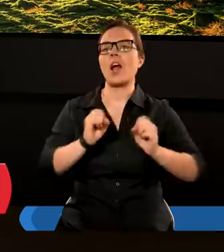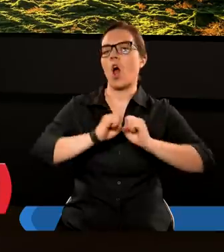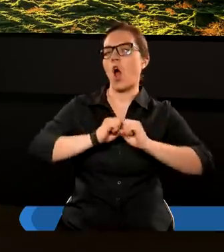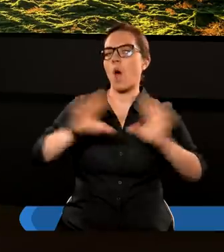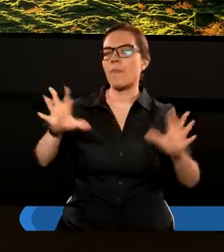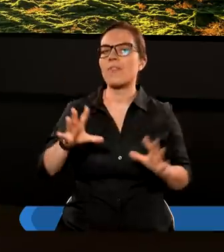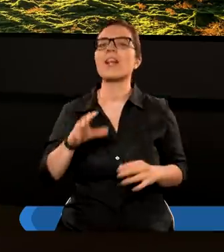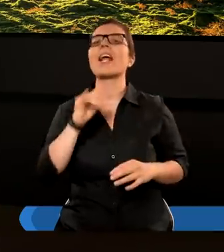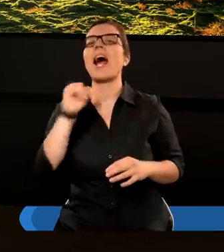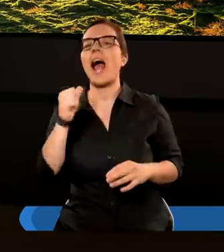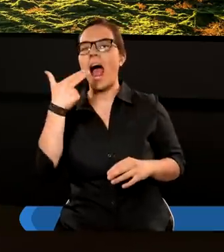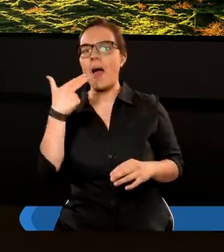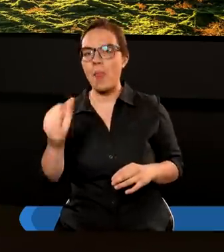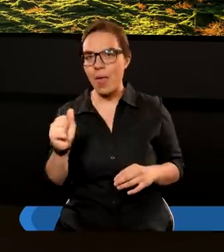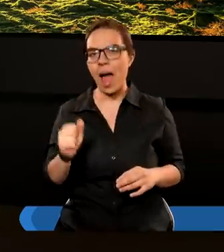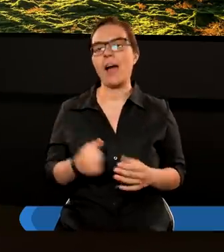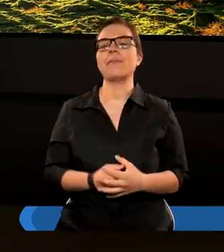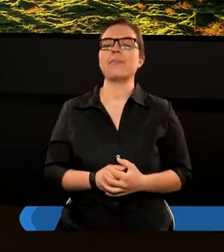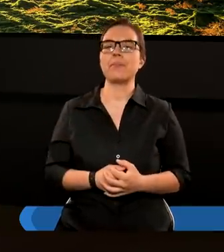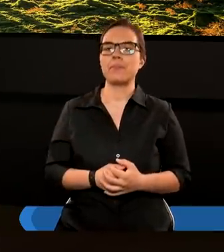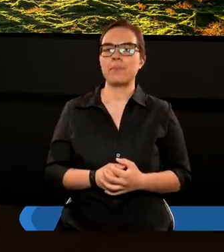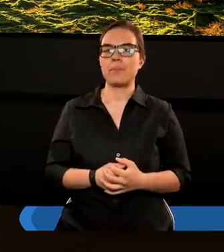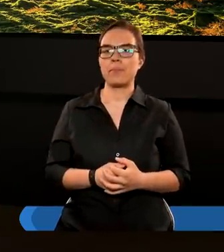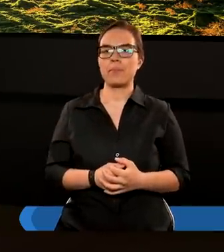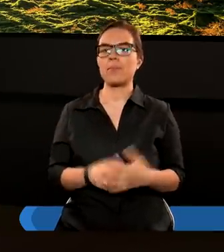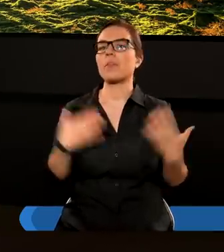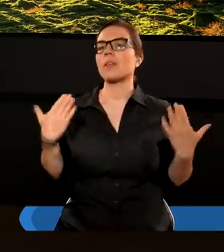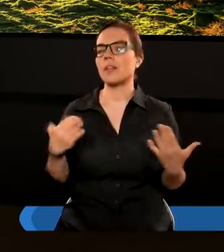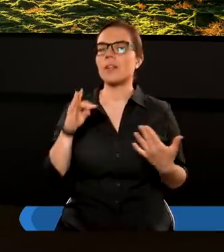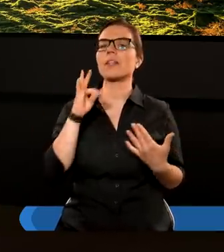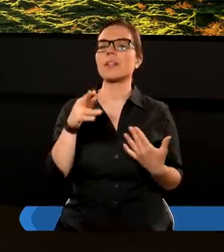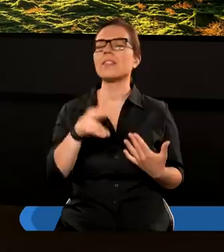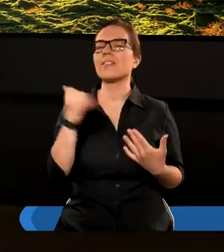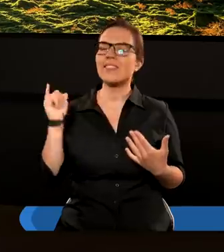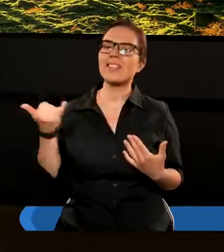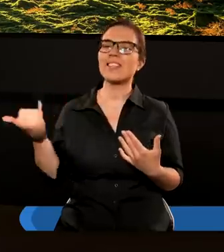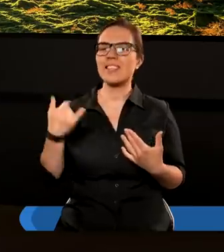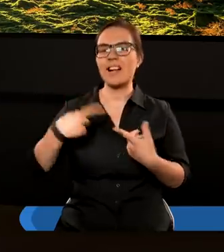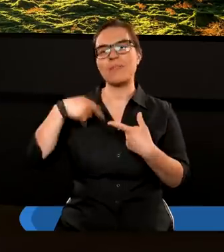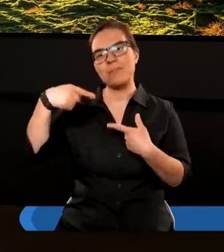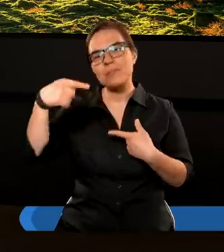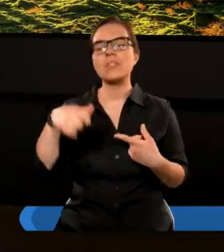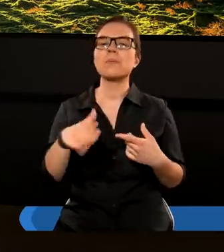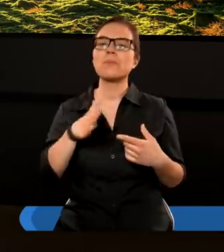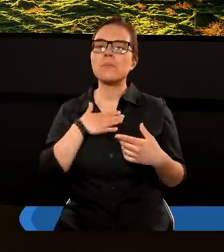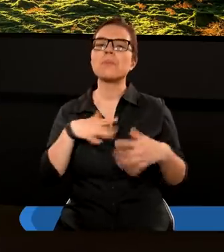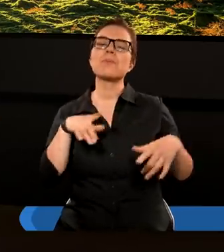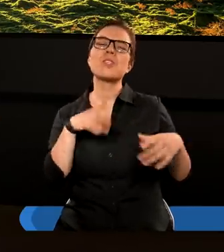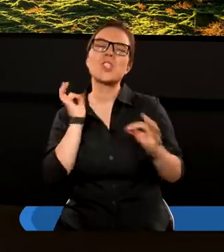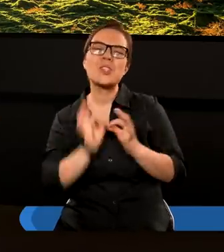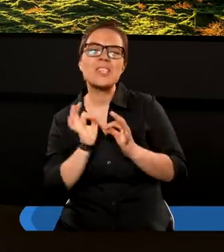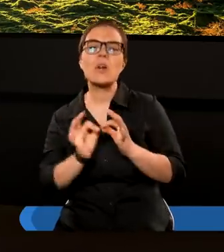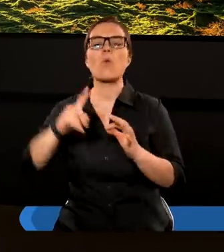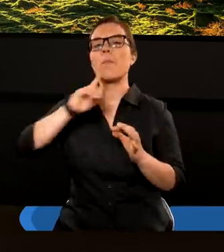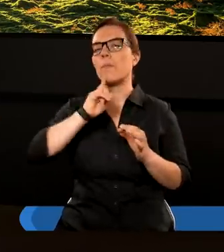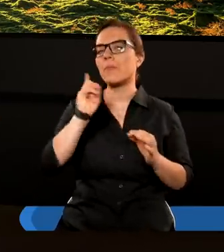Objawienia Świętego Jana. Bóg miał zawsze jakieś szczególne przesłanie